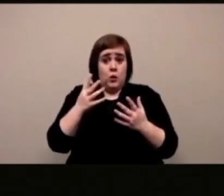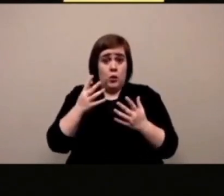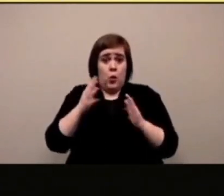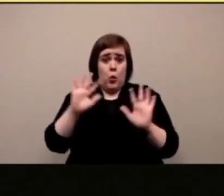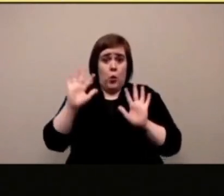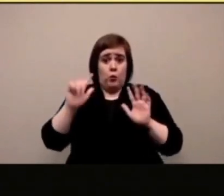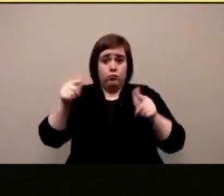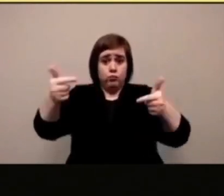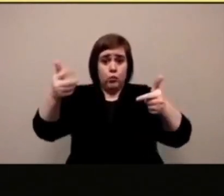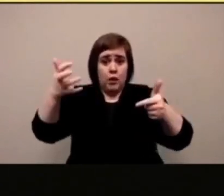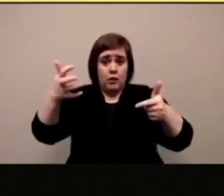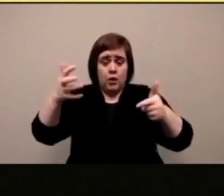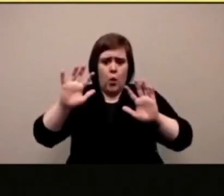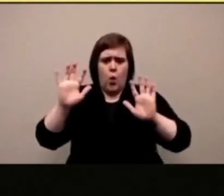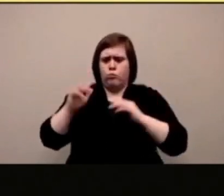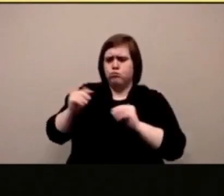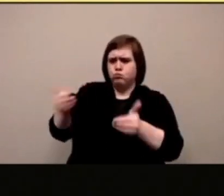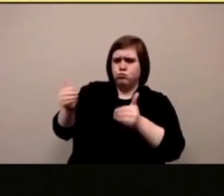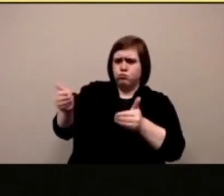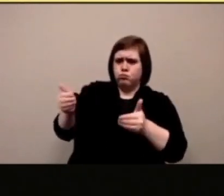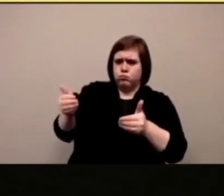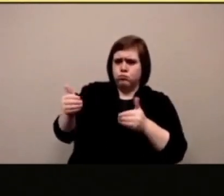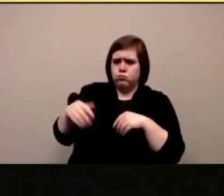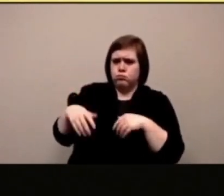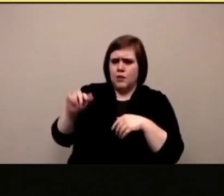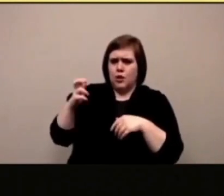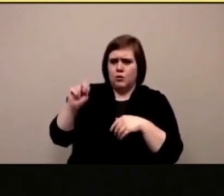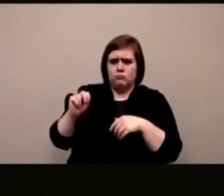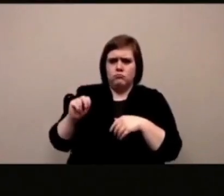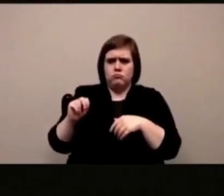condividere io posso condividere una cosa